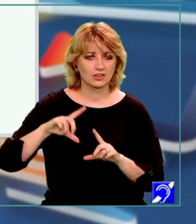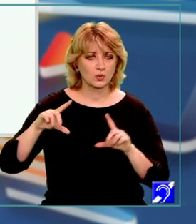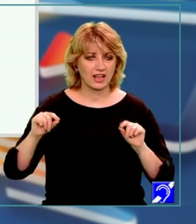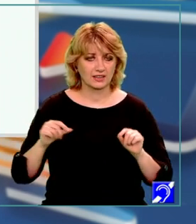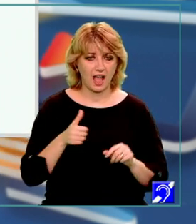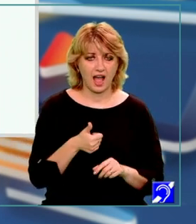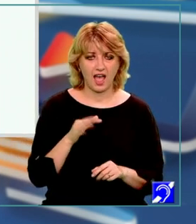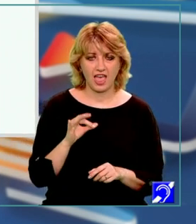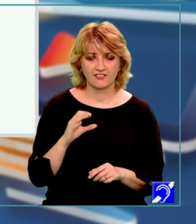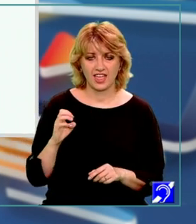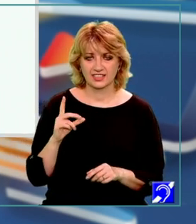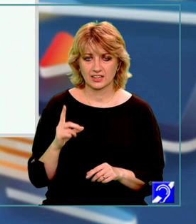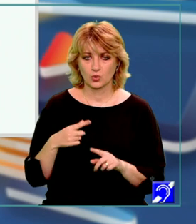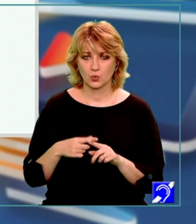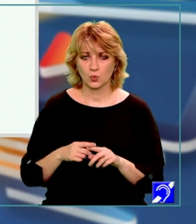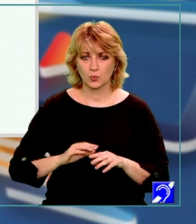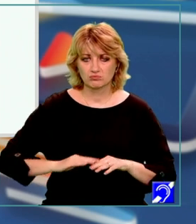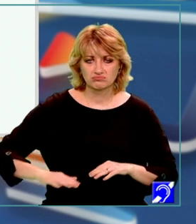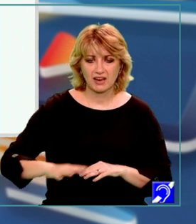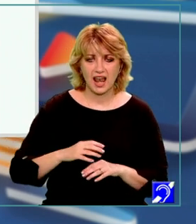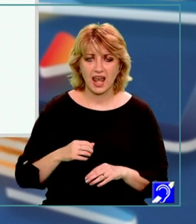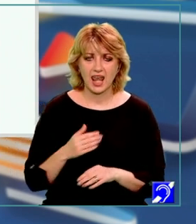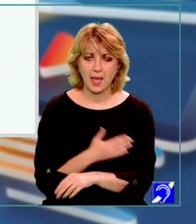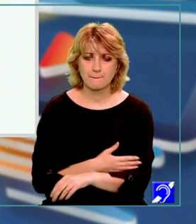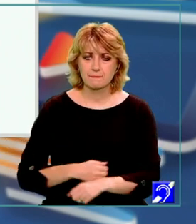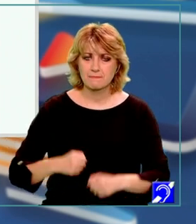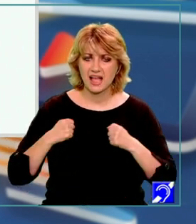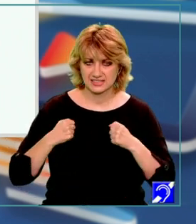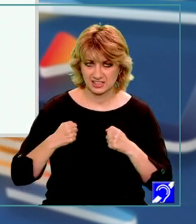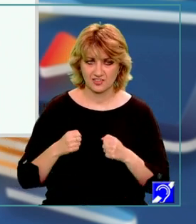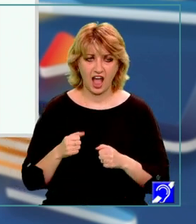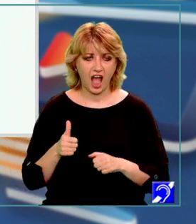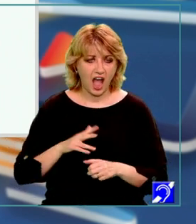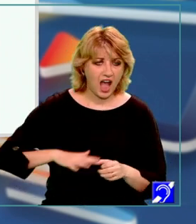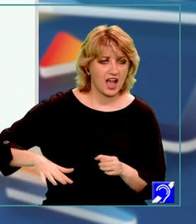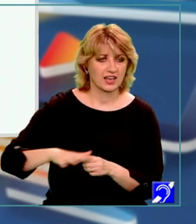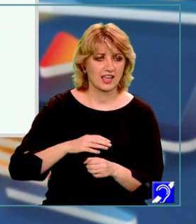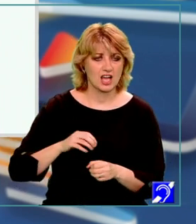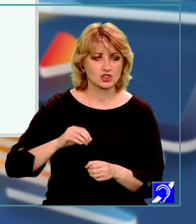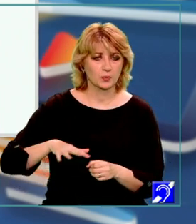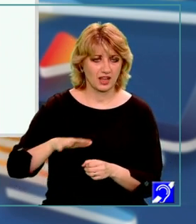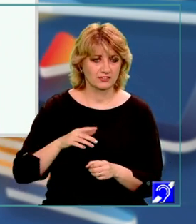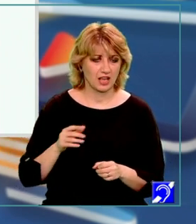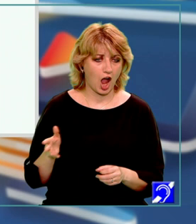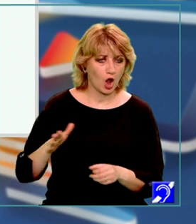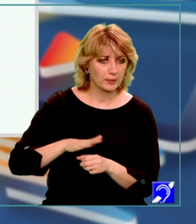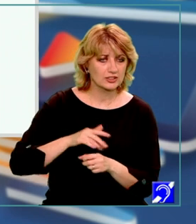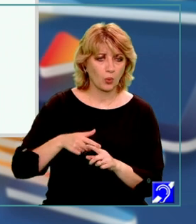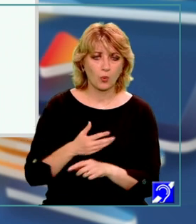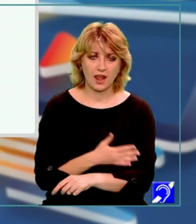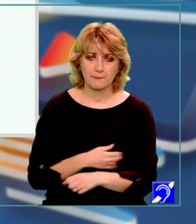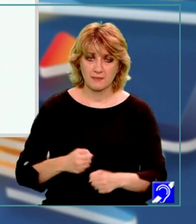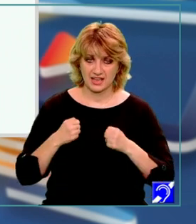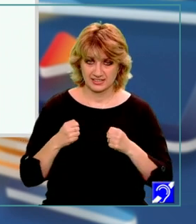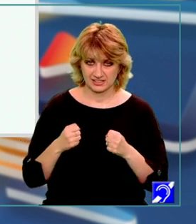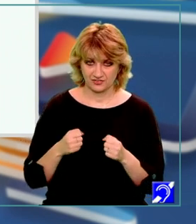AFED cu podea din lemn masiv. Aria suprafaței acoperită cu lemn masiv reprezentată de